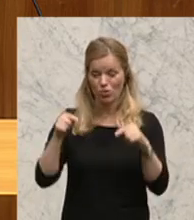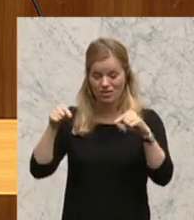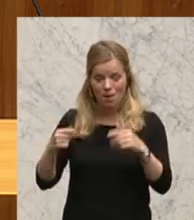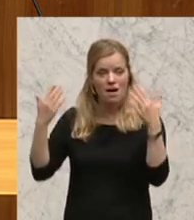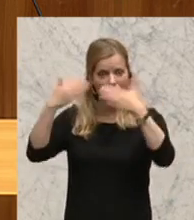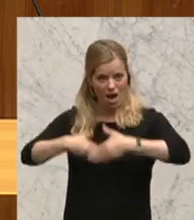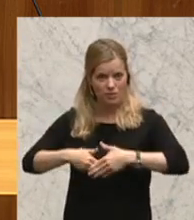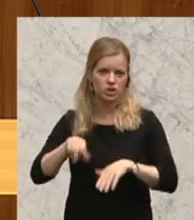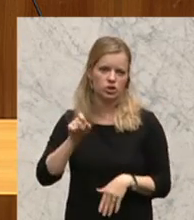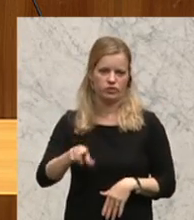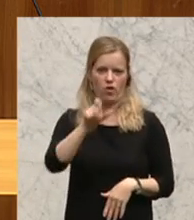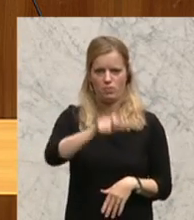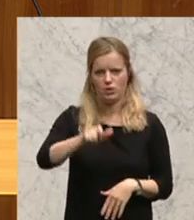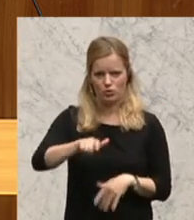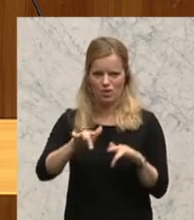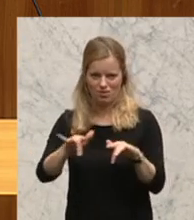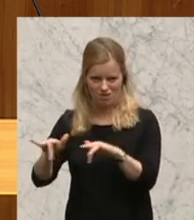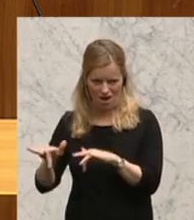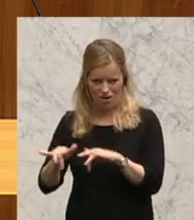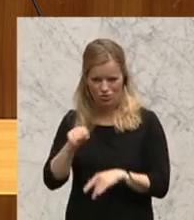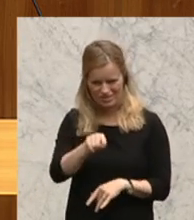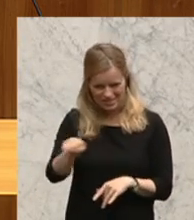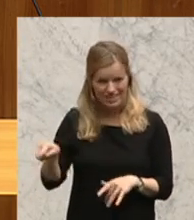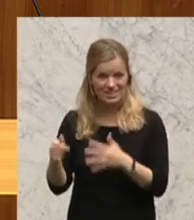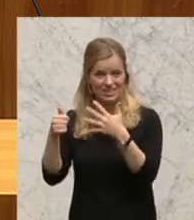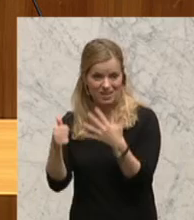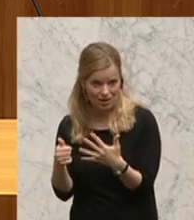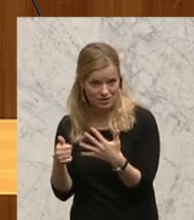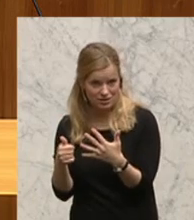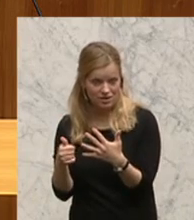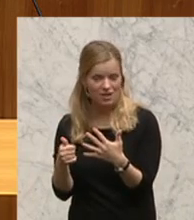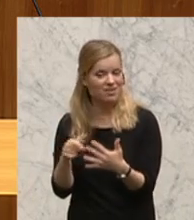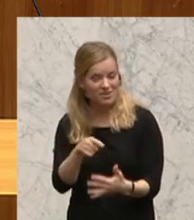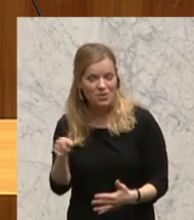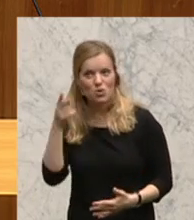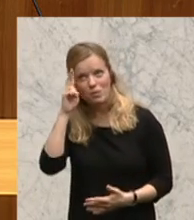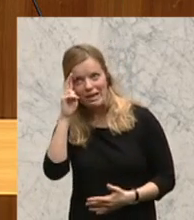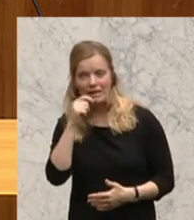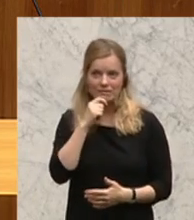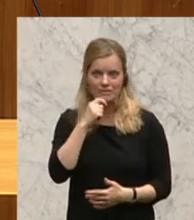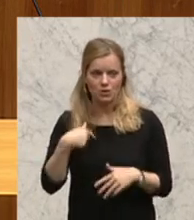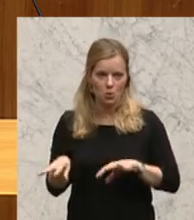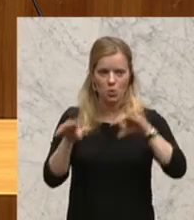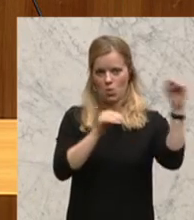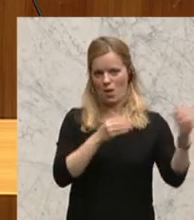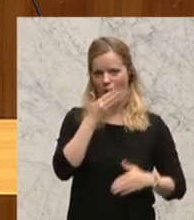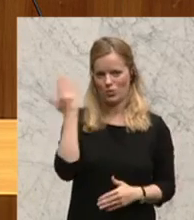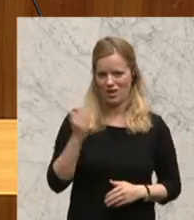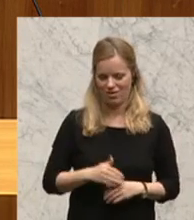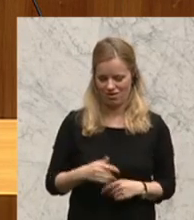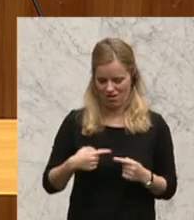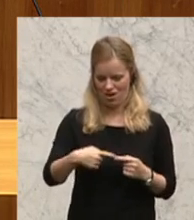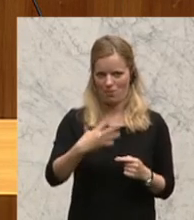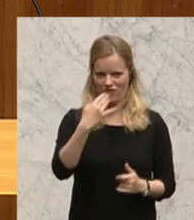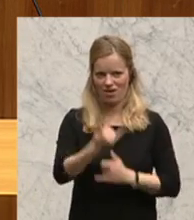anwesend und von denen tragen sich geschlagene Sex mit dem Thema, wann gehe ich ins Ausland? Innerhalb der nächsten vier Jahre. Das ist die